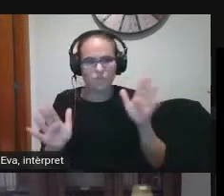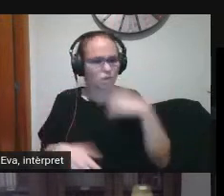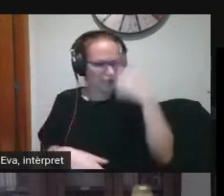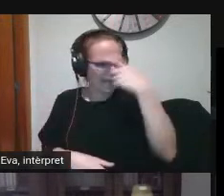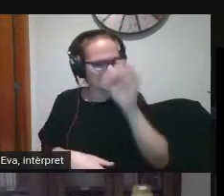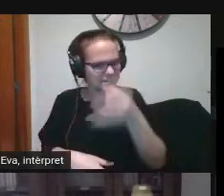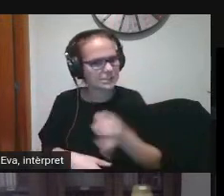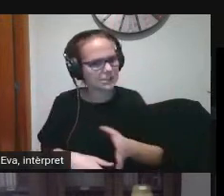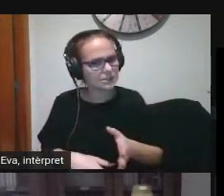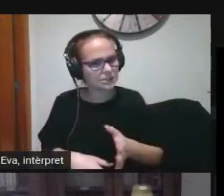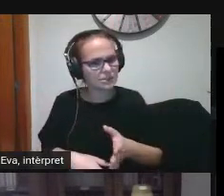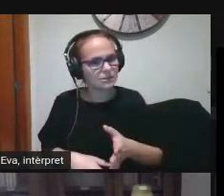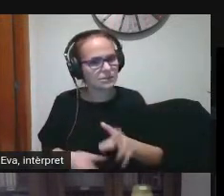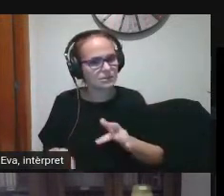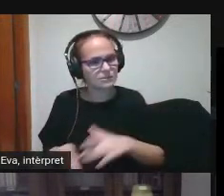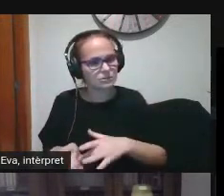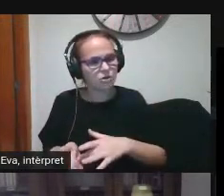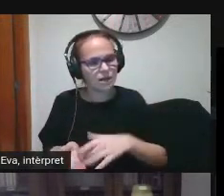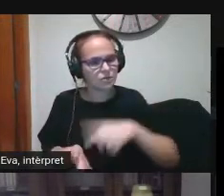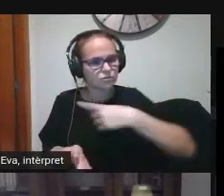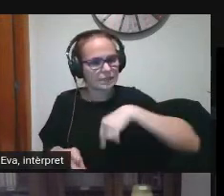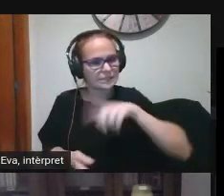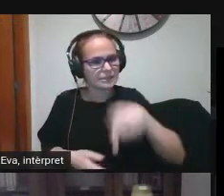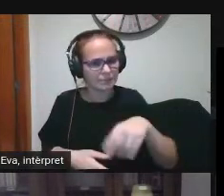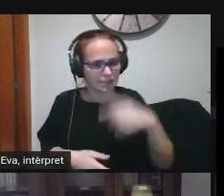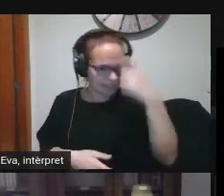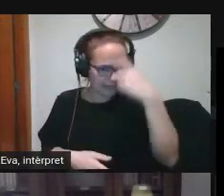jo crec que sí que ens toca a nosaltres també